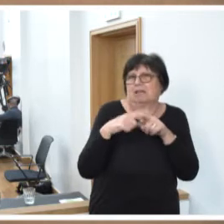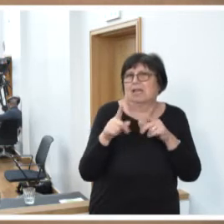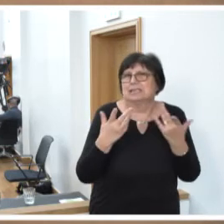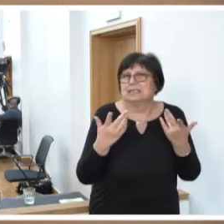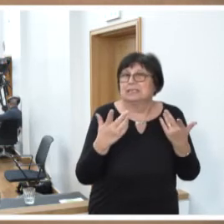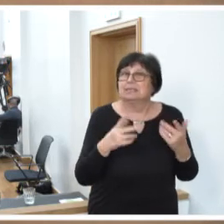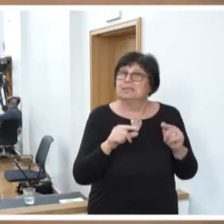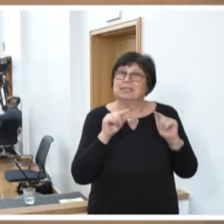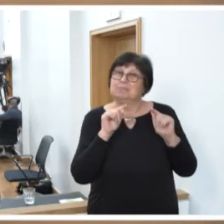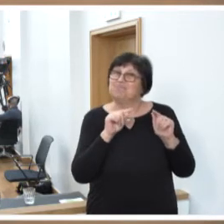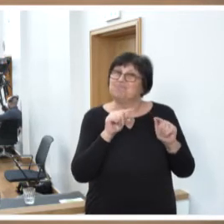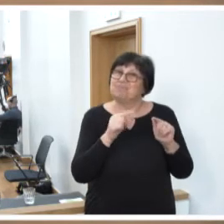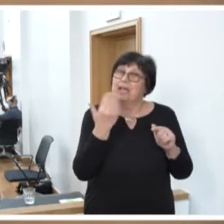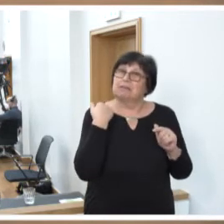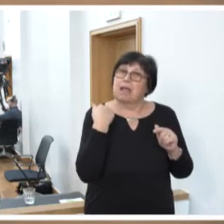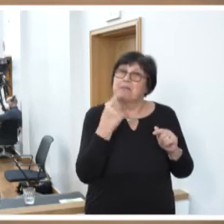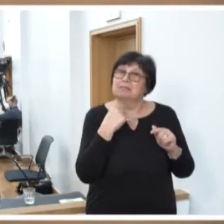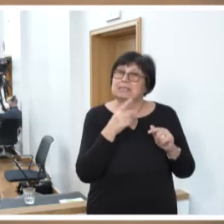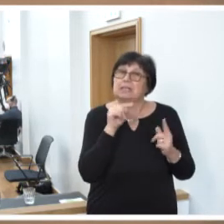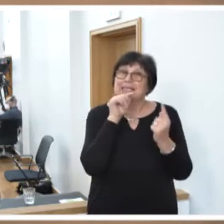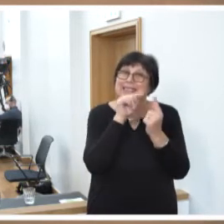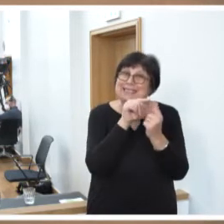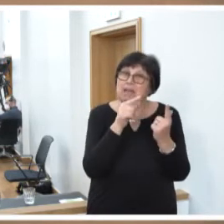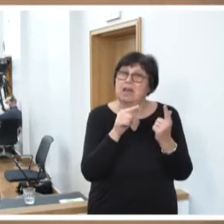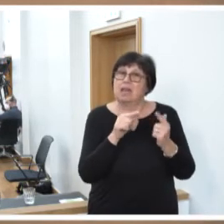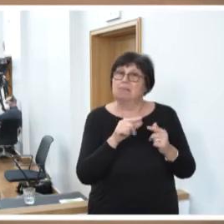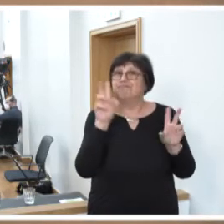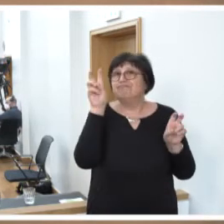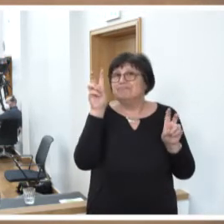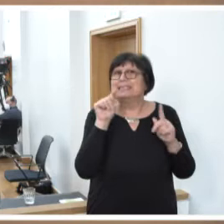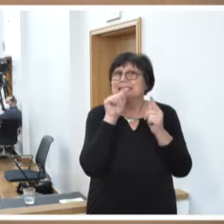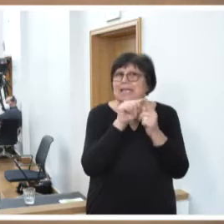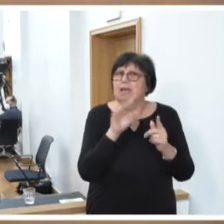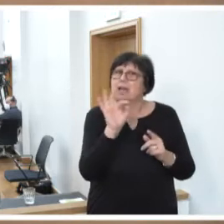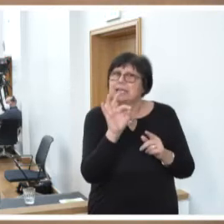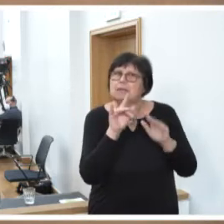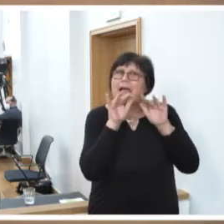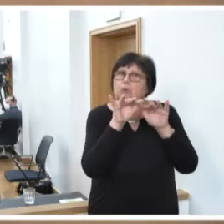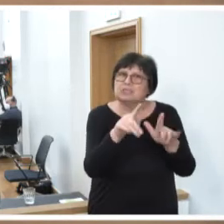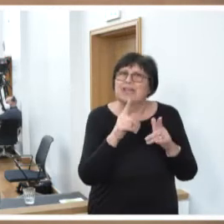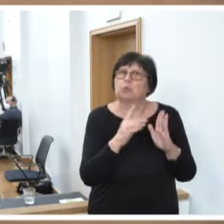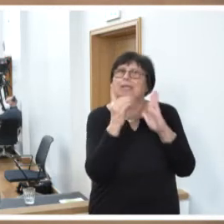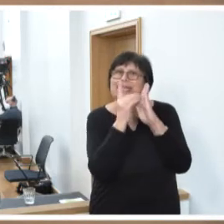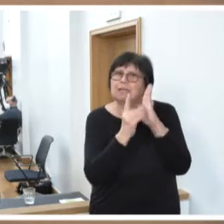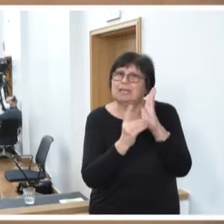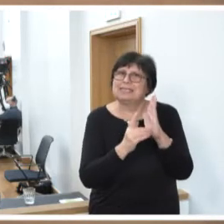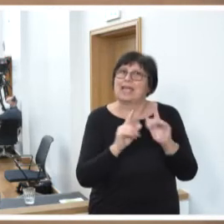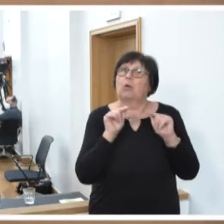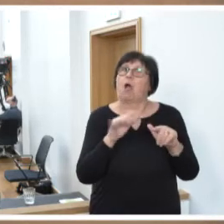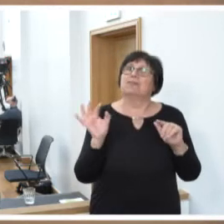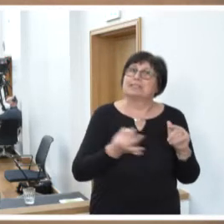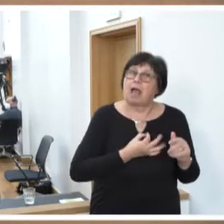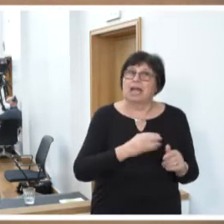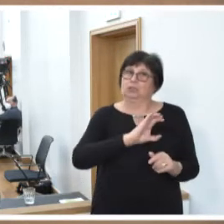denn es lautet dort, ich zitiere, Ziel ist es, die Auswirkungen der Digitalisierung auf das Saarland, die